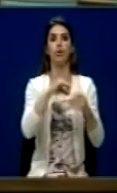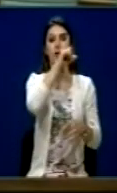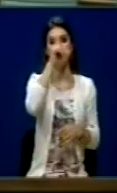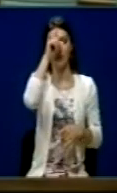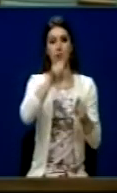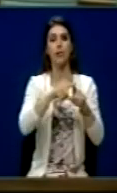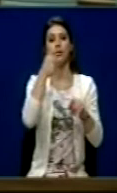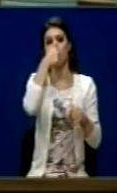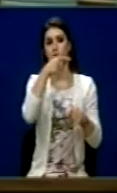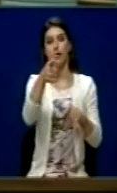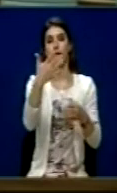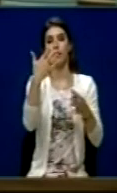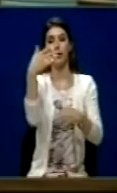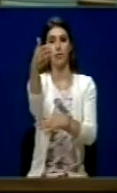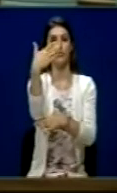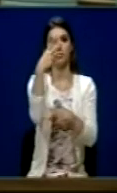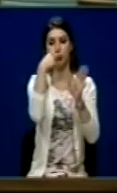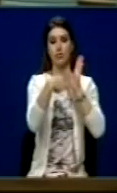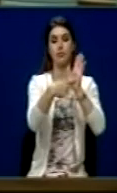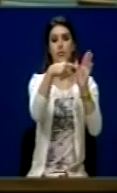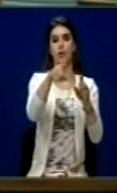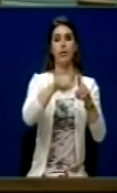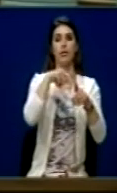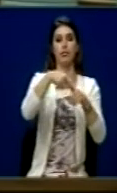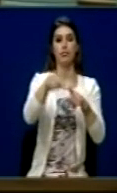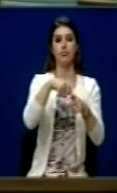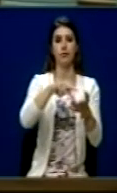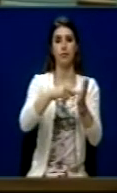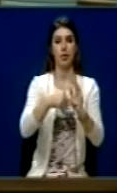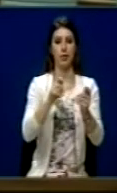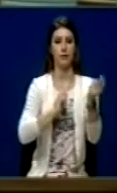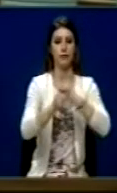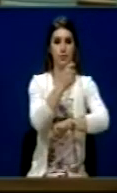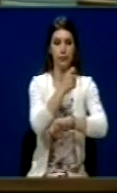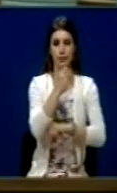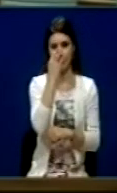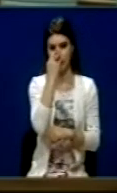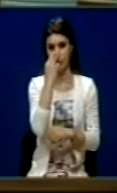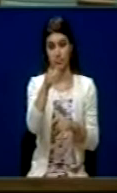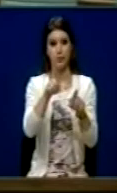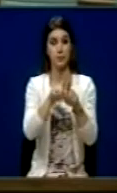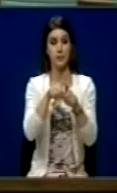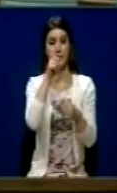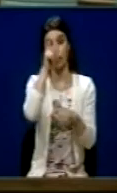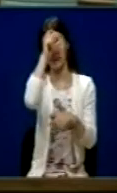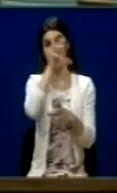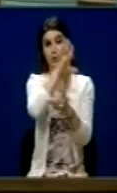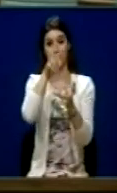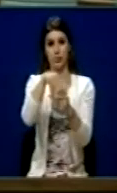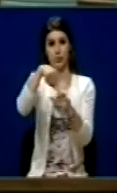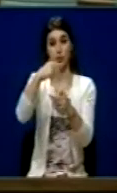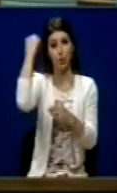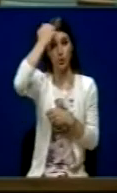flamur për ta mbuluar këtë ndryshime tjetë kushtetuse. Pra duke akomoduar sërbim për blenda Kosovës,